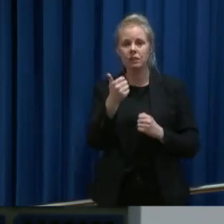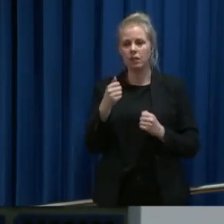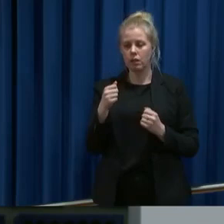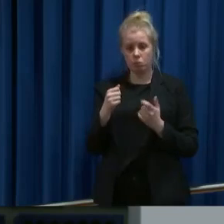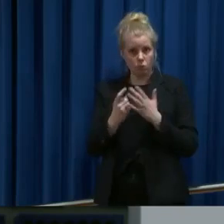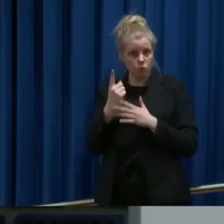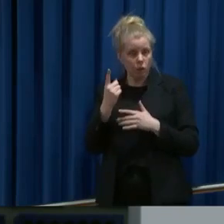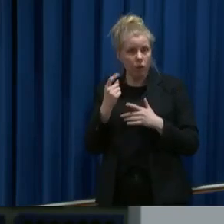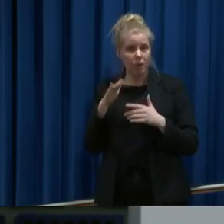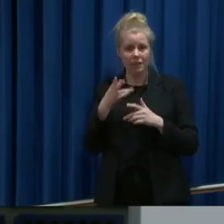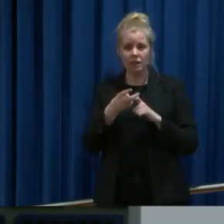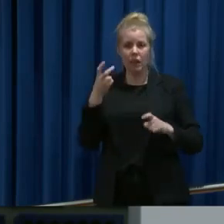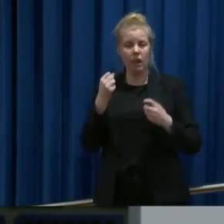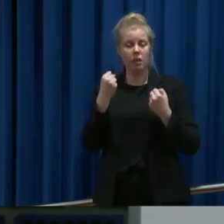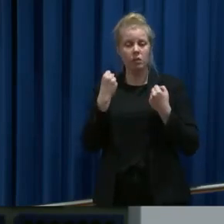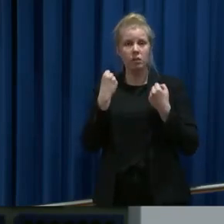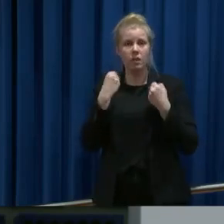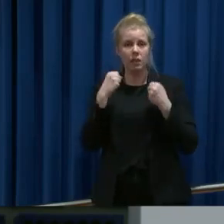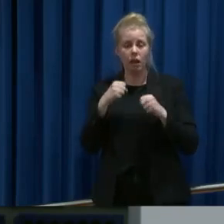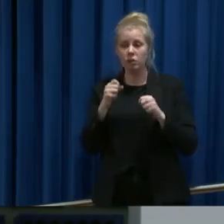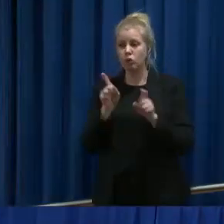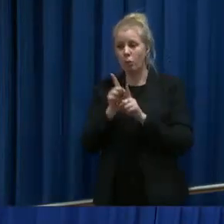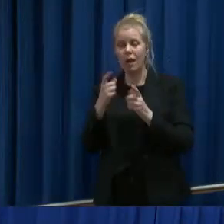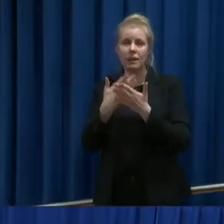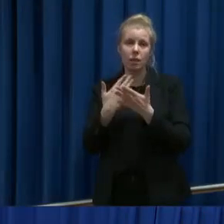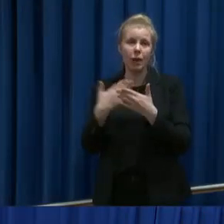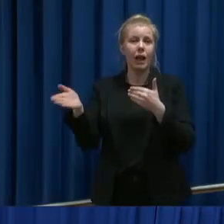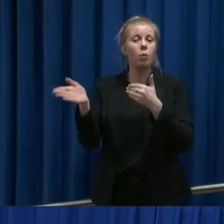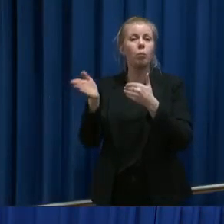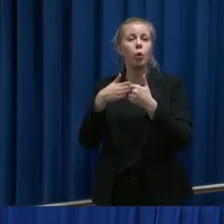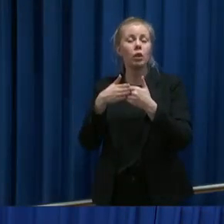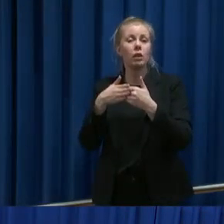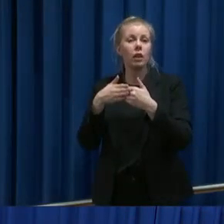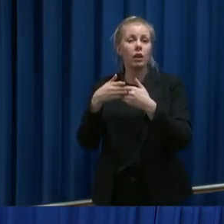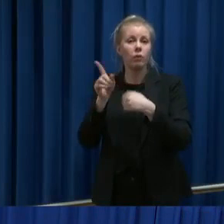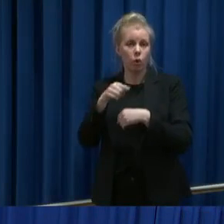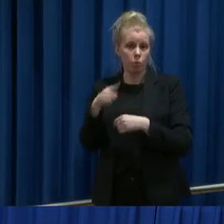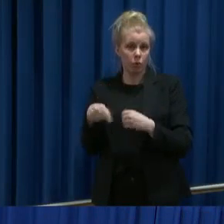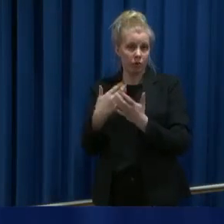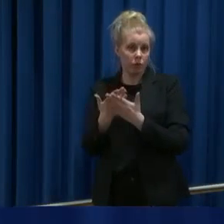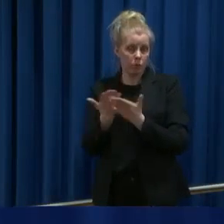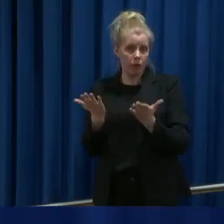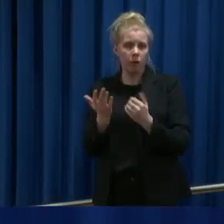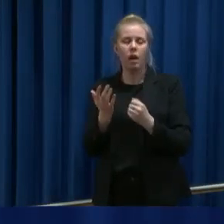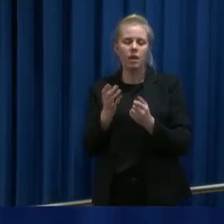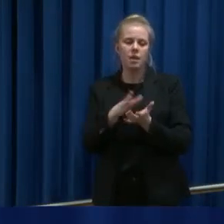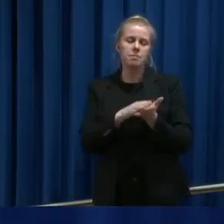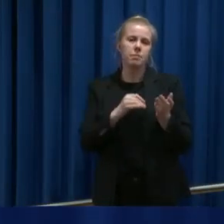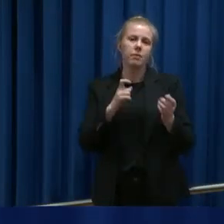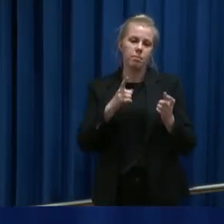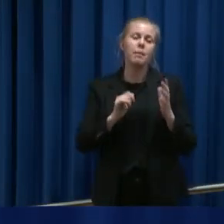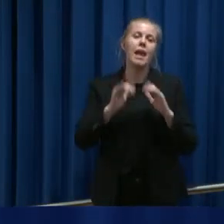eksempel portforbud eller lignende, sånn som andre land har gjort? Vi kommer til å se flere og høyere dødstal fremover,